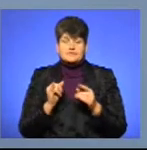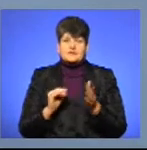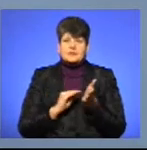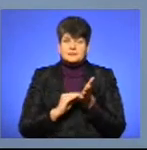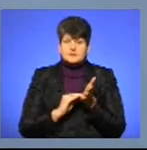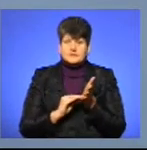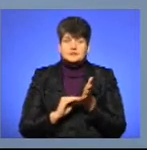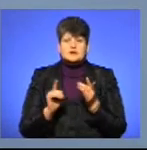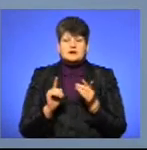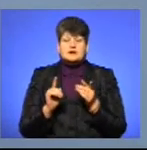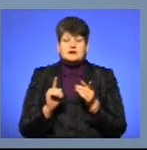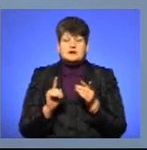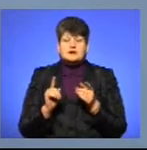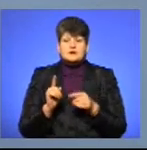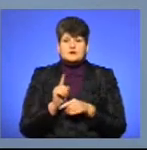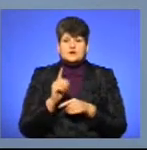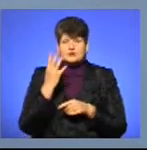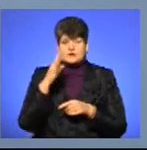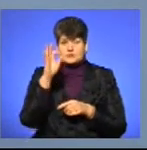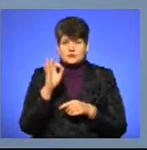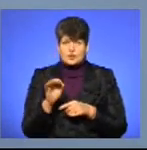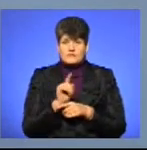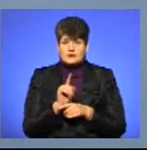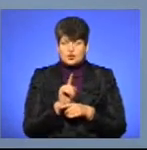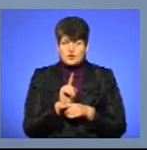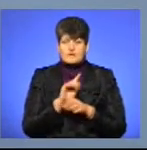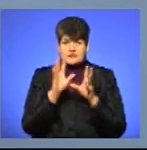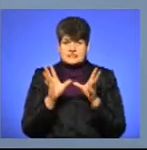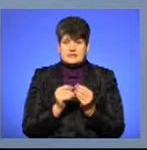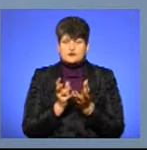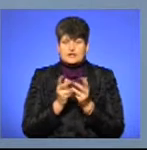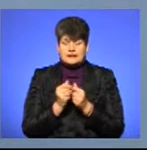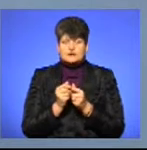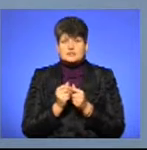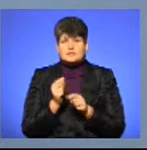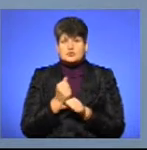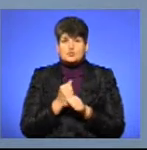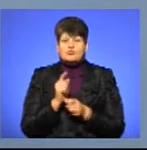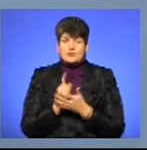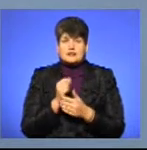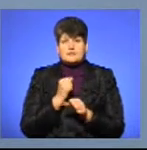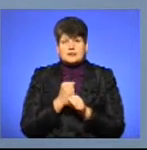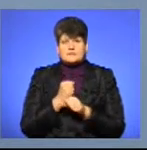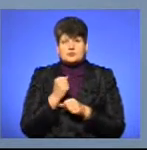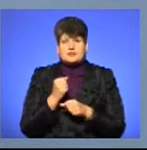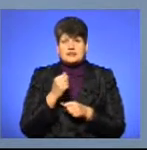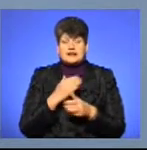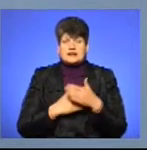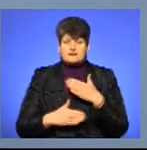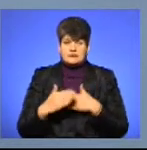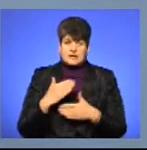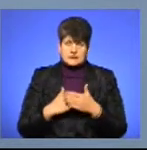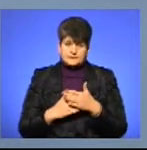законом 4% норматив від загальної численності працюючих мають працювати інваліди, особи з